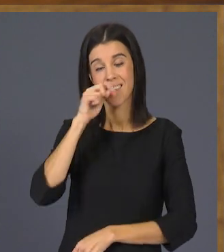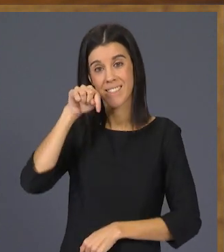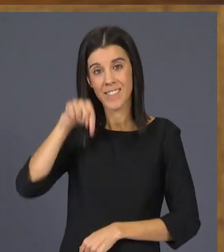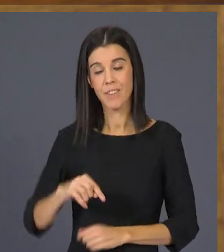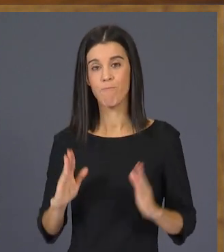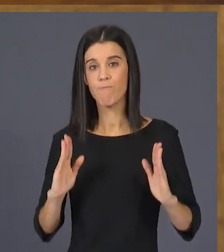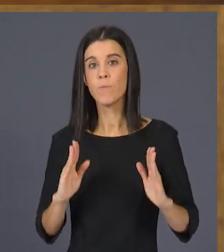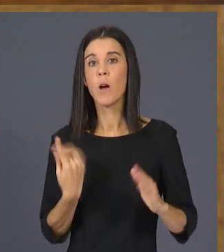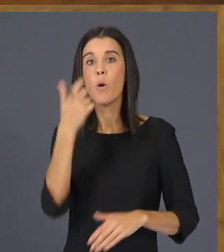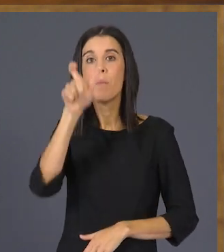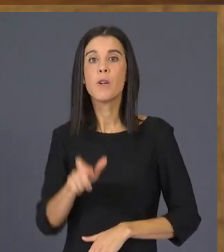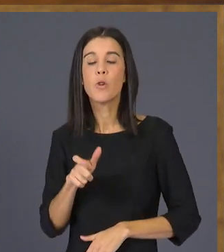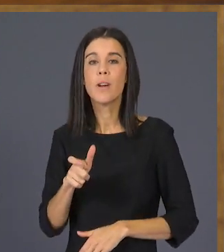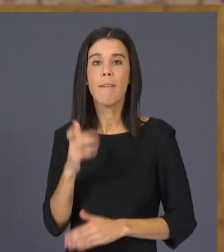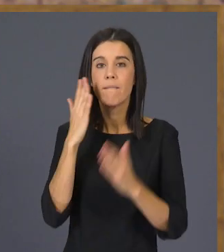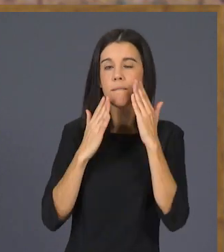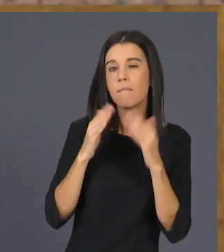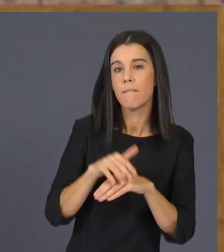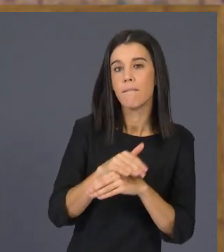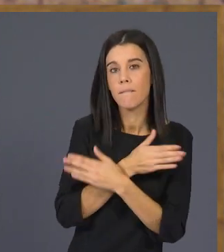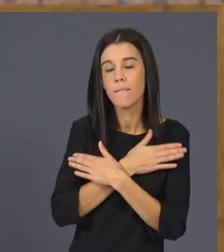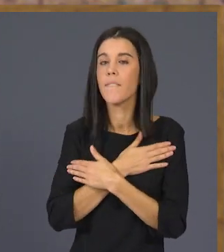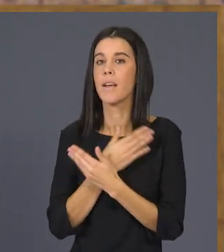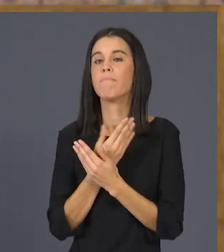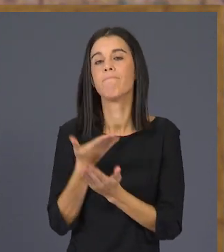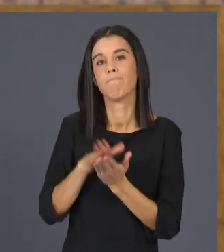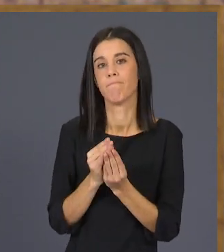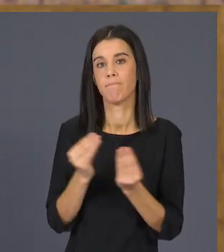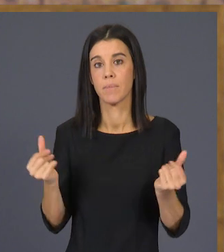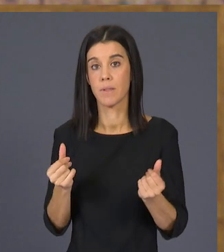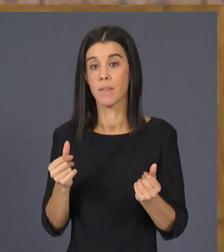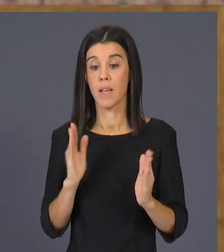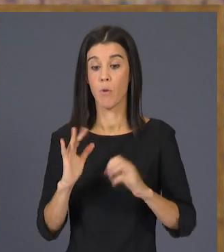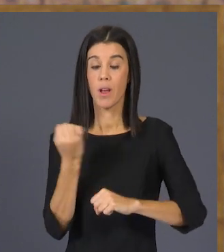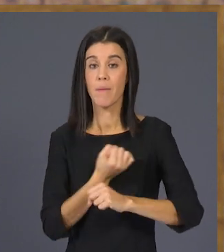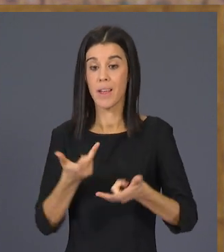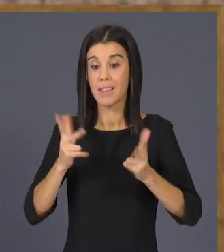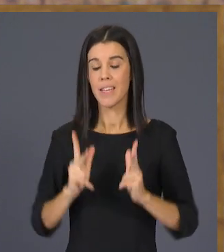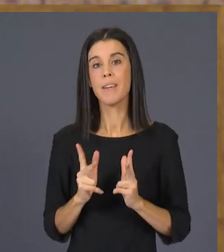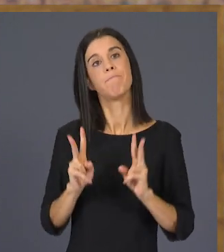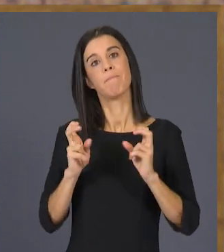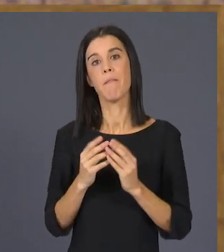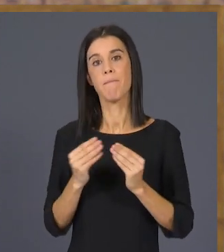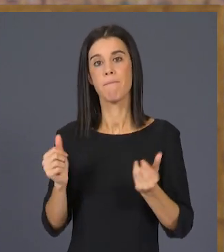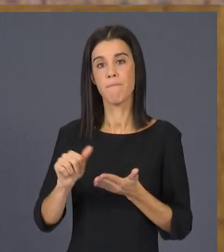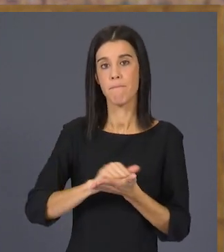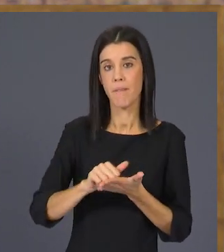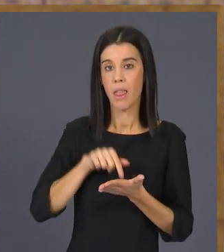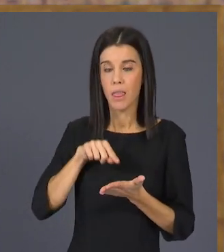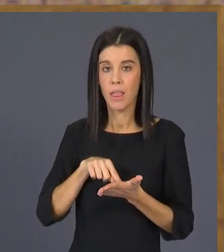han perdut un membre estimat. Aquesta cadira buida en Nadal serà un record permanent,